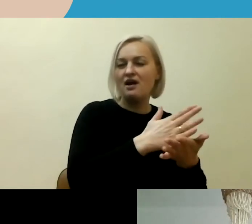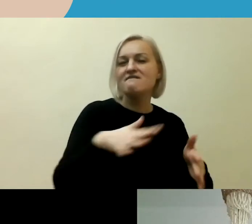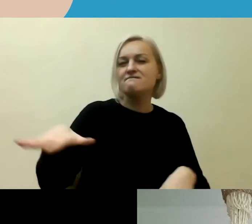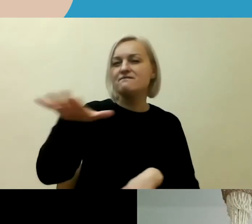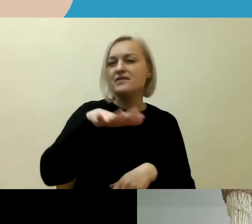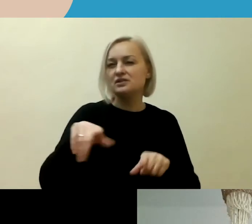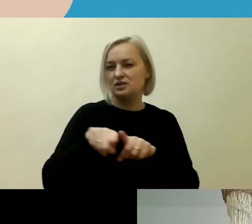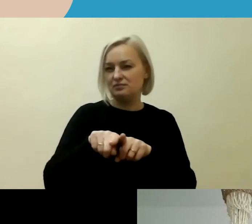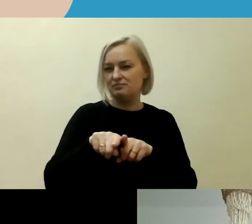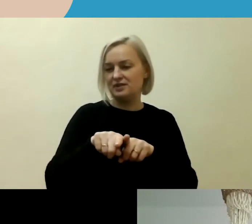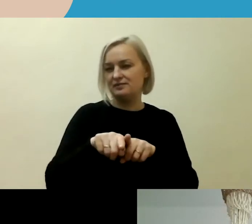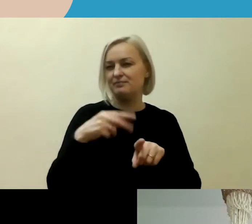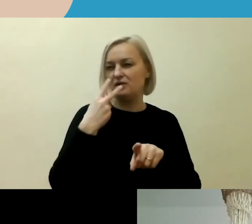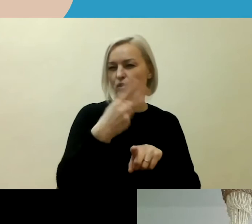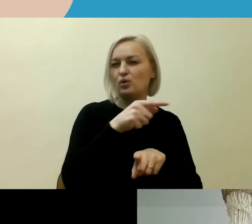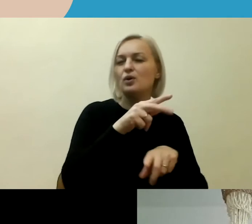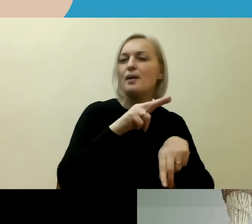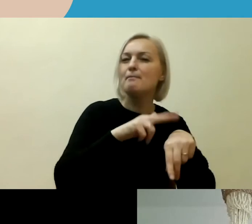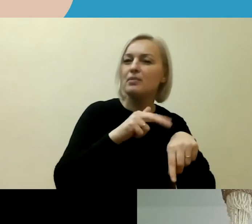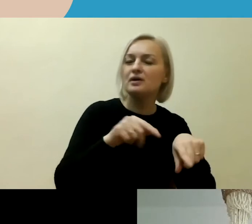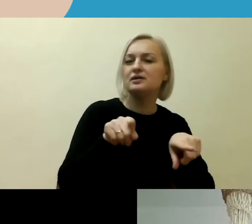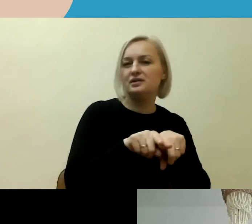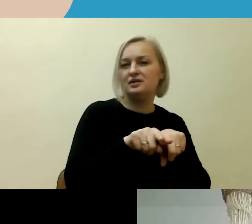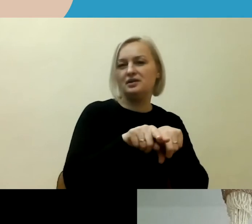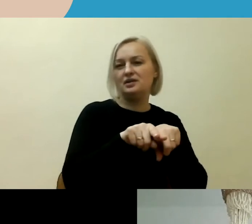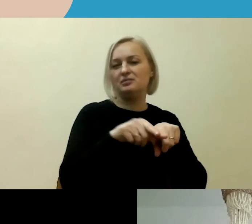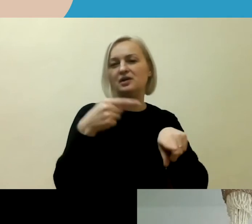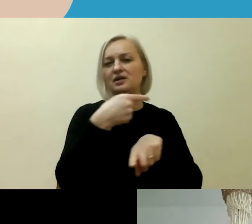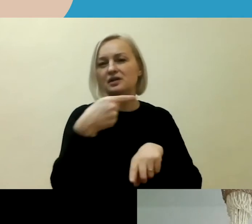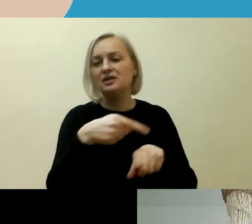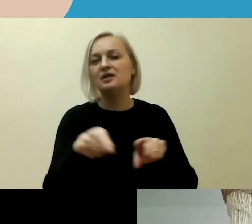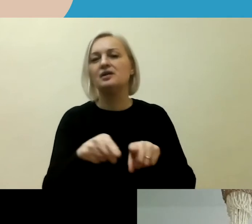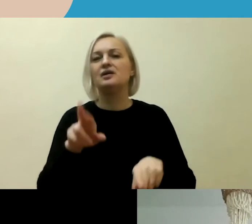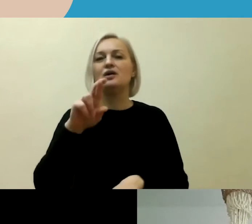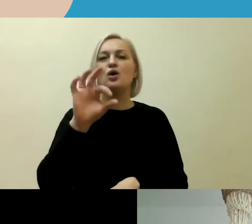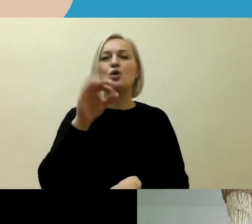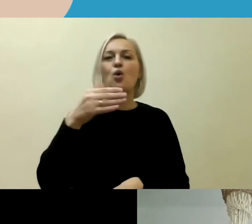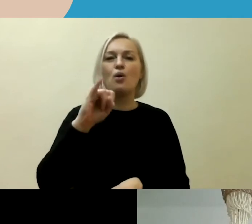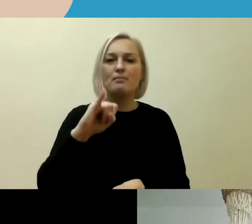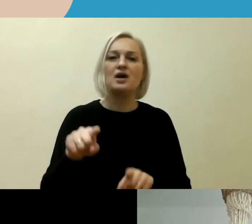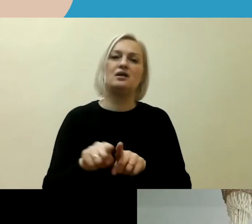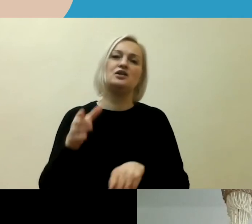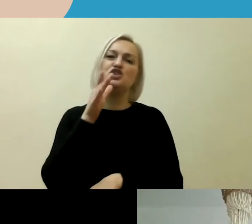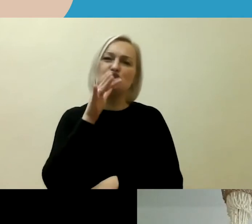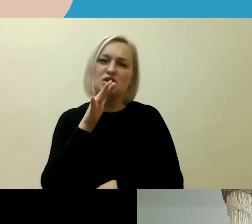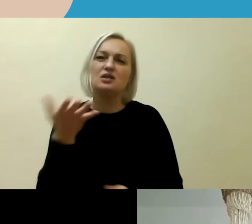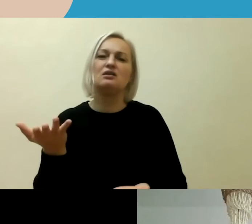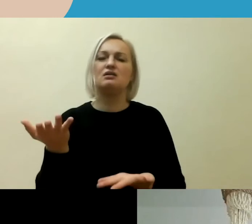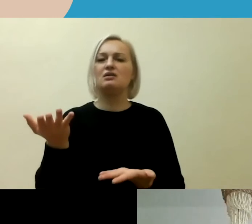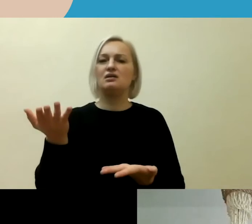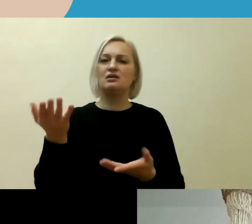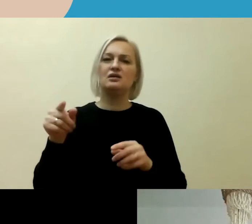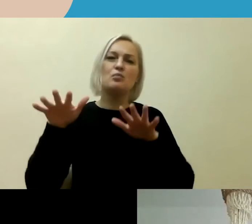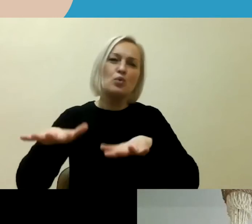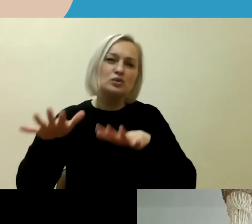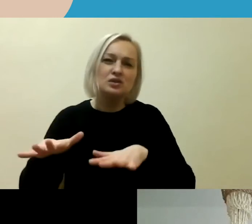žinome, iš visuomenės nuomenės atklausos, kaip neigiamai yra vertinami romų tautybės asmenys, žydų tautybės asmenys, kaip į musulmonus